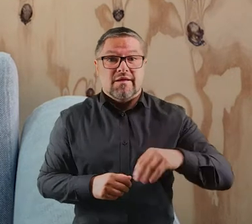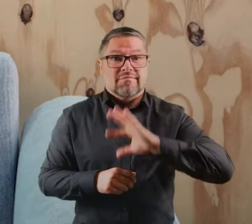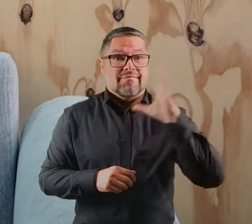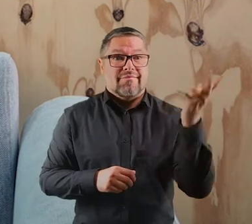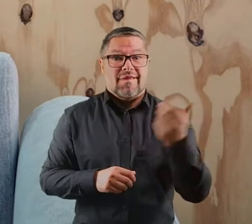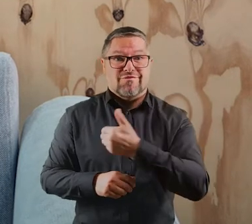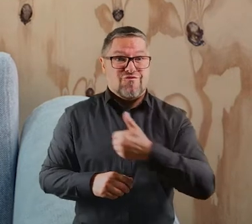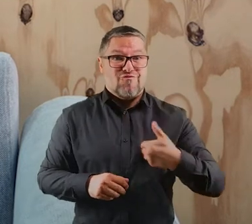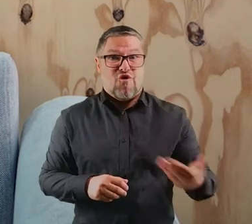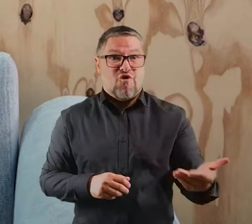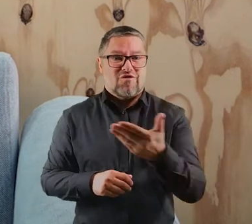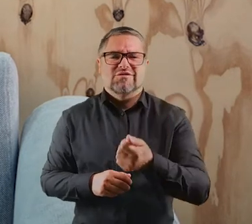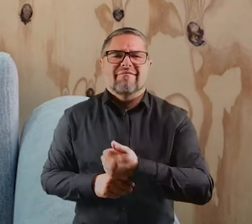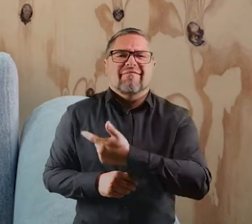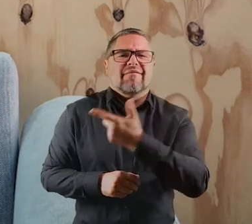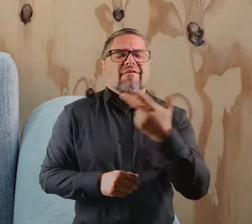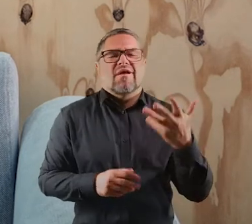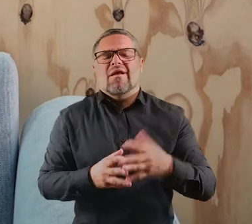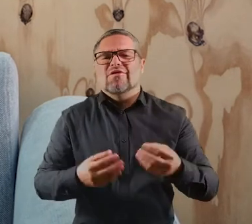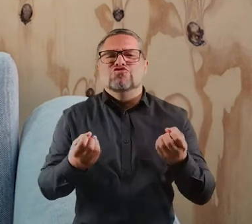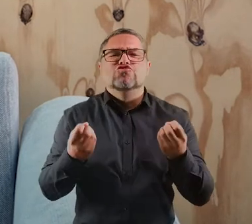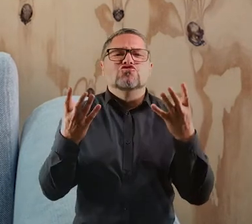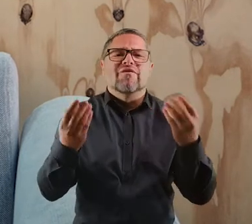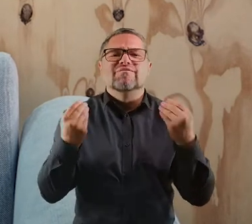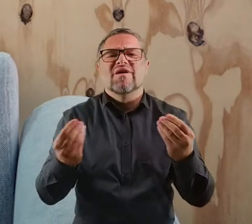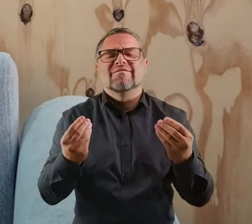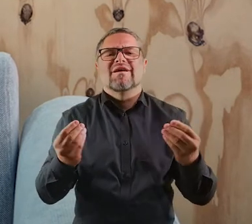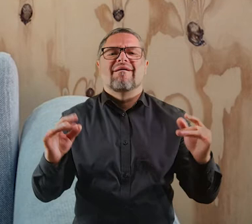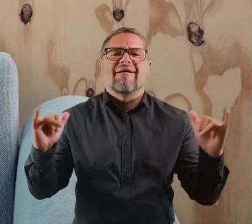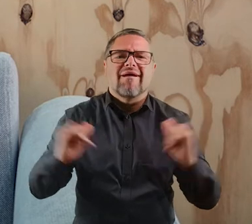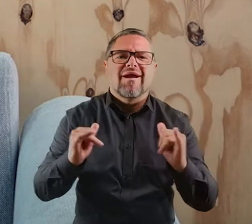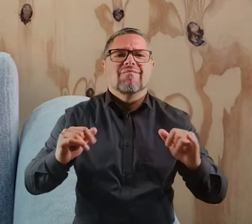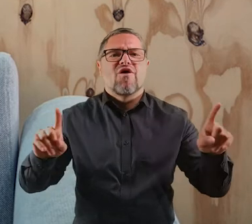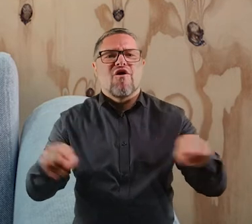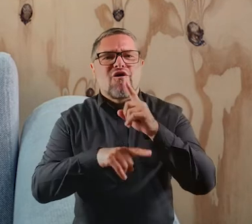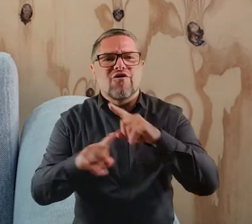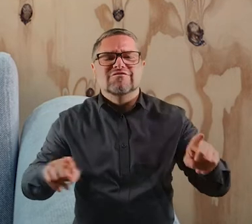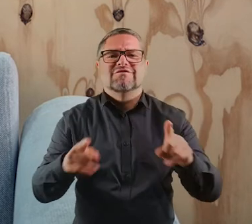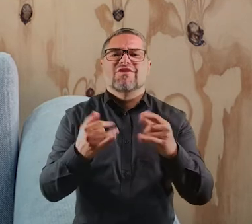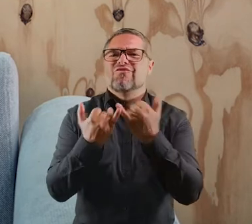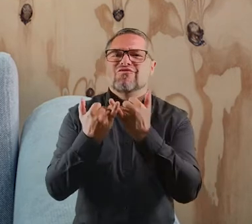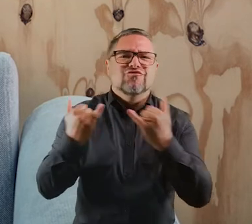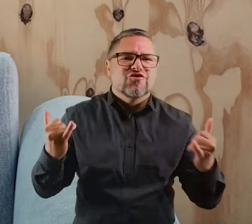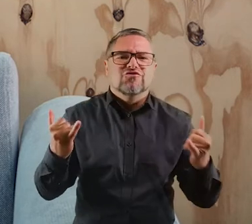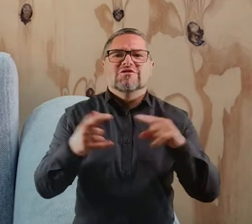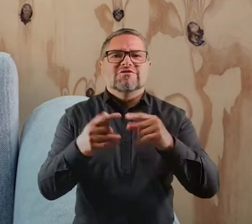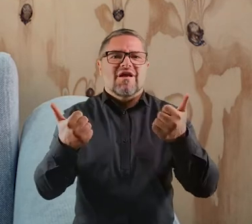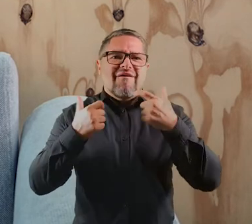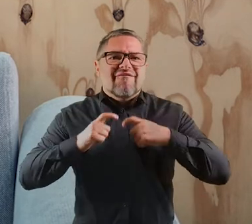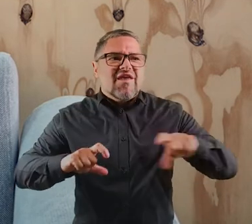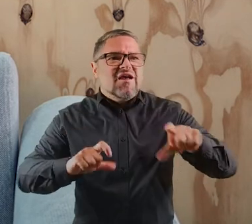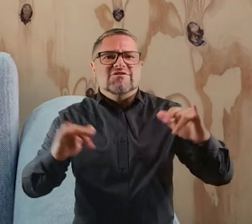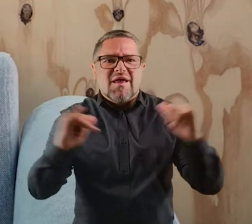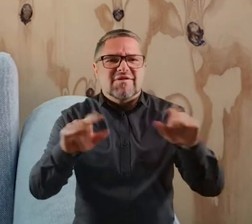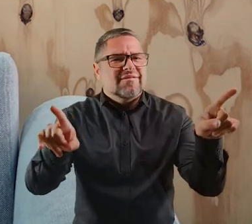w naszym pięknym kraju dzieje się wiele cudownych imprez, koncertów, festynów czy dożynek.